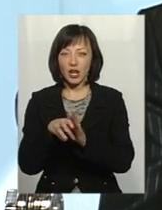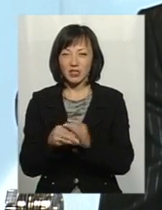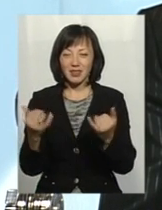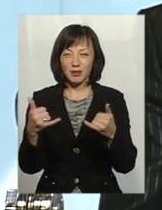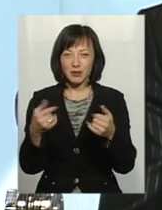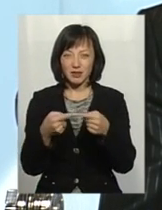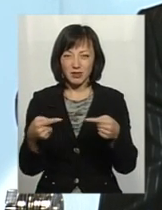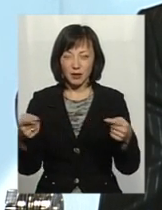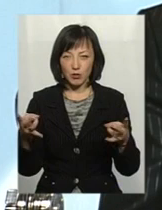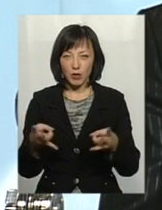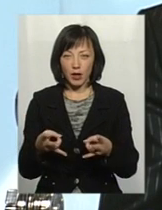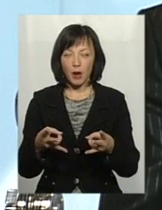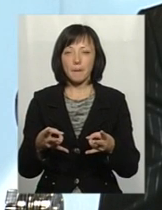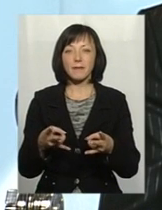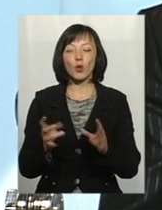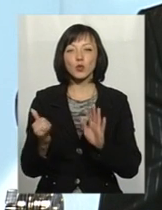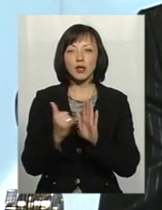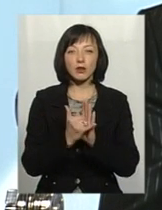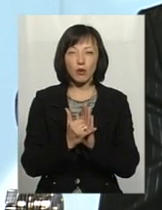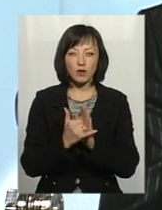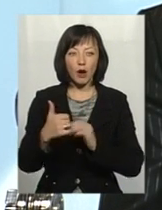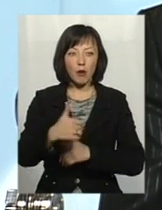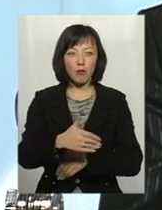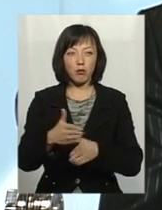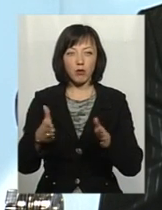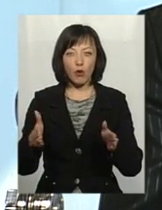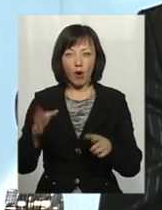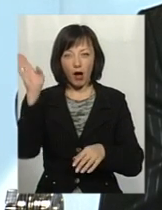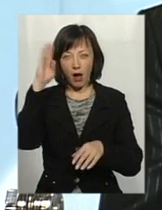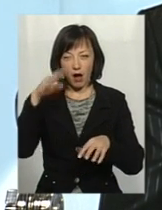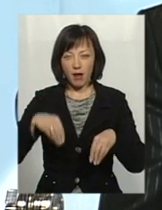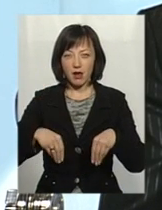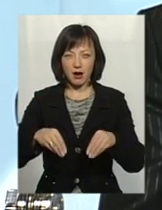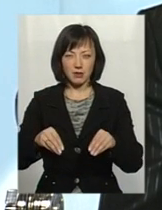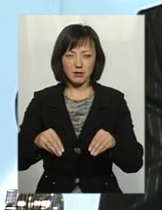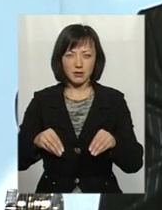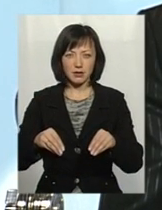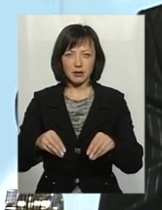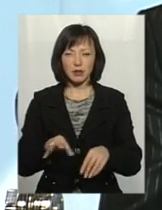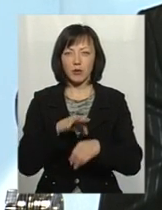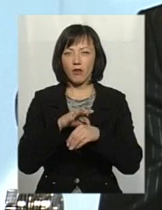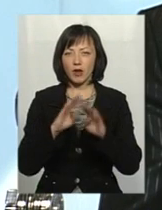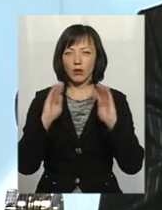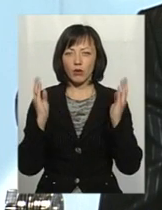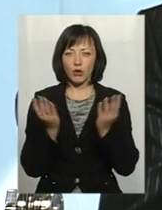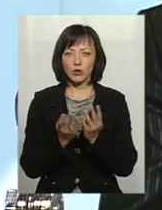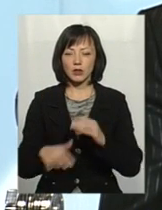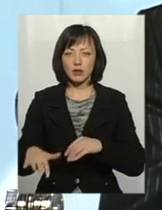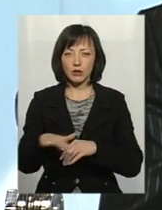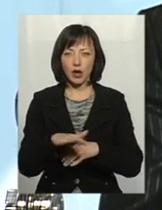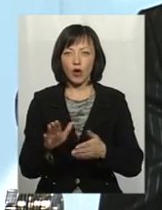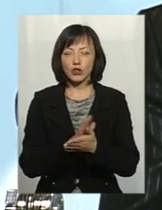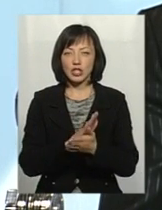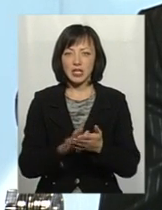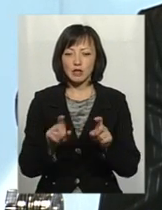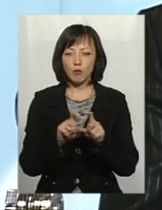побудовано молові майданчики, встановлено блок аерації у середньовочі, проведено огородження територій. На очисних спорудах